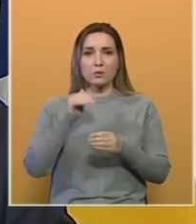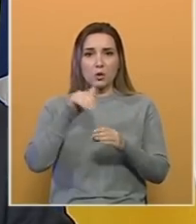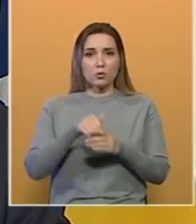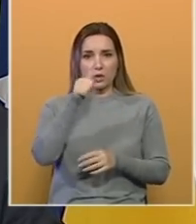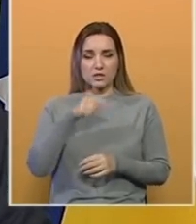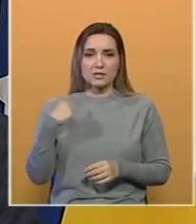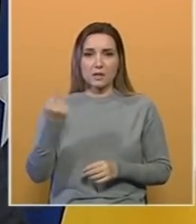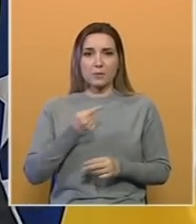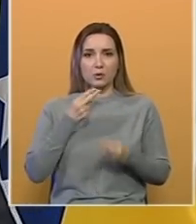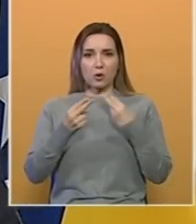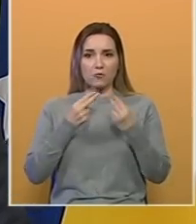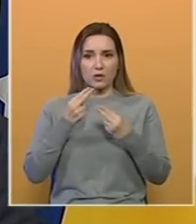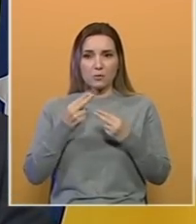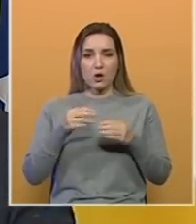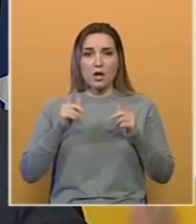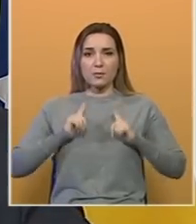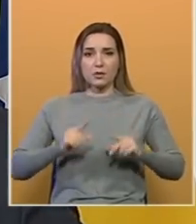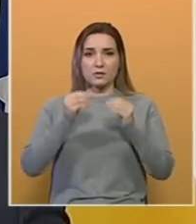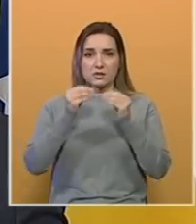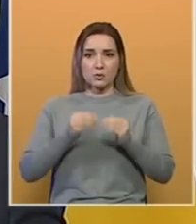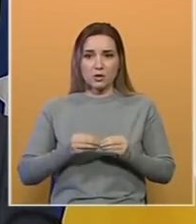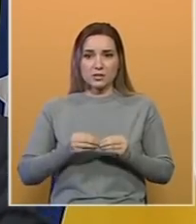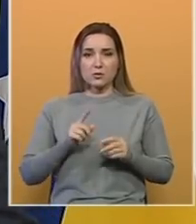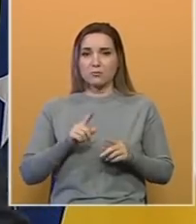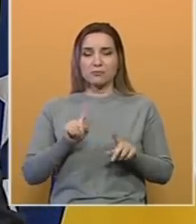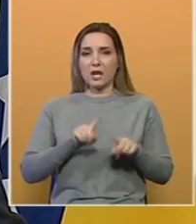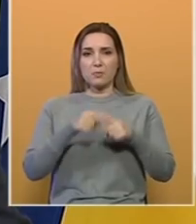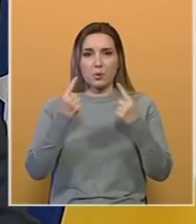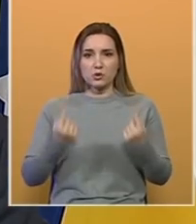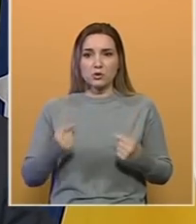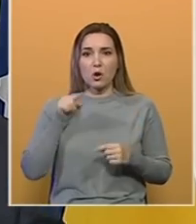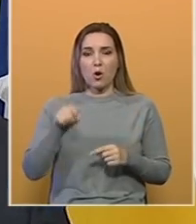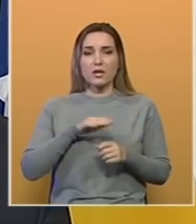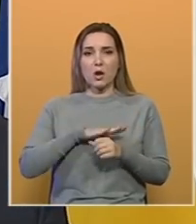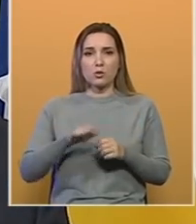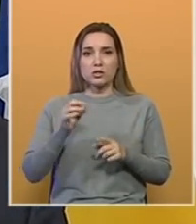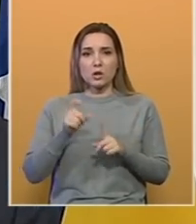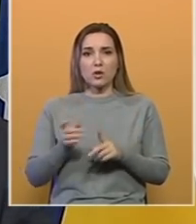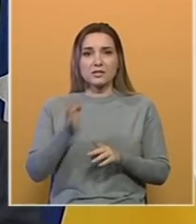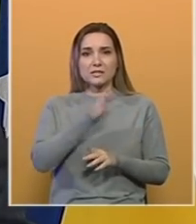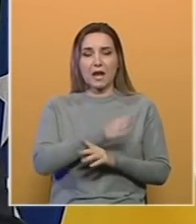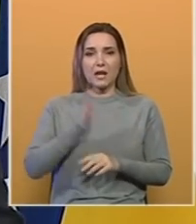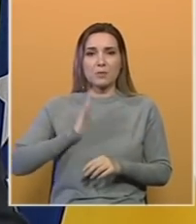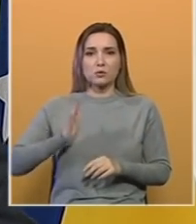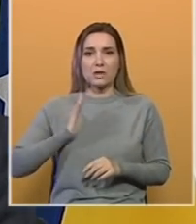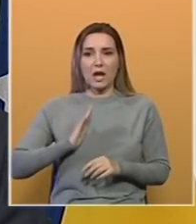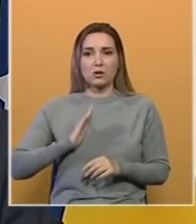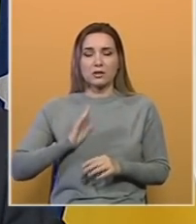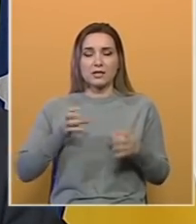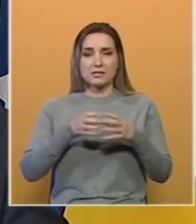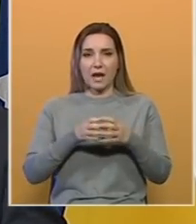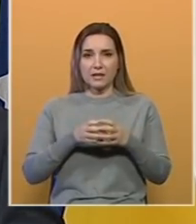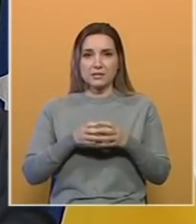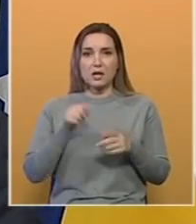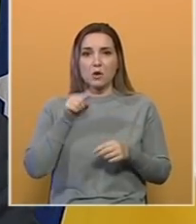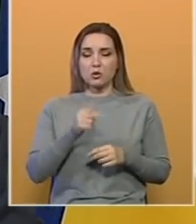dogovorimo. Dejtonski skoro porozum gotovo i ne postoji, jer je on uništeno strana intervencija međunarodnog zajednice